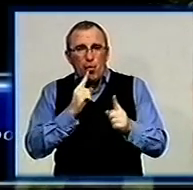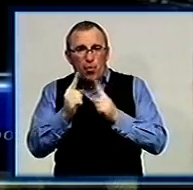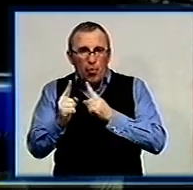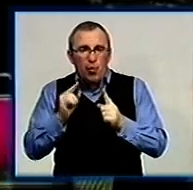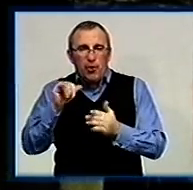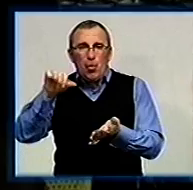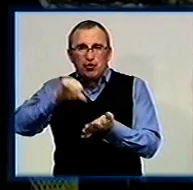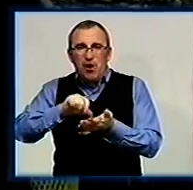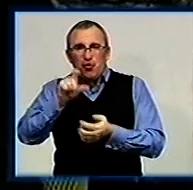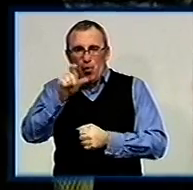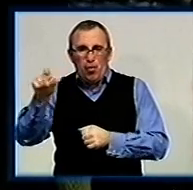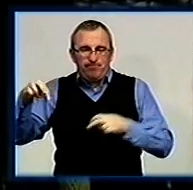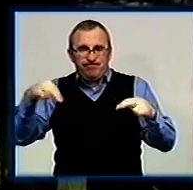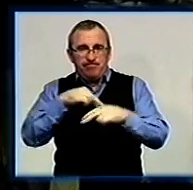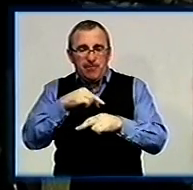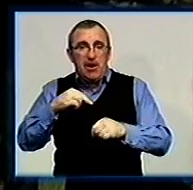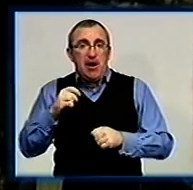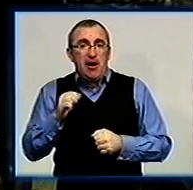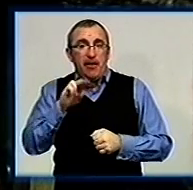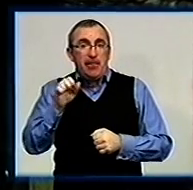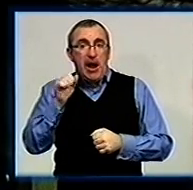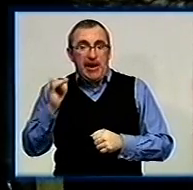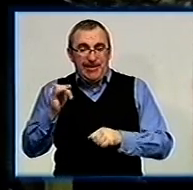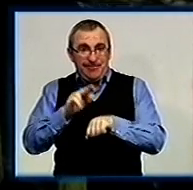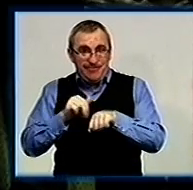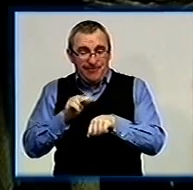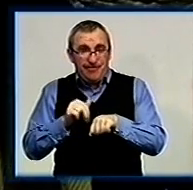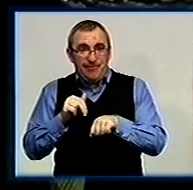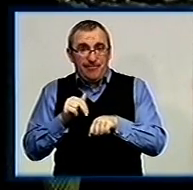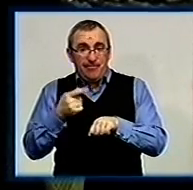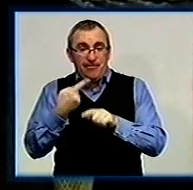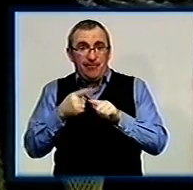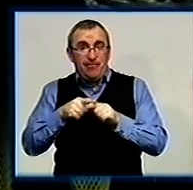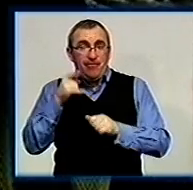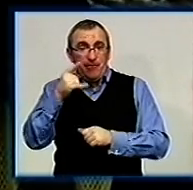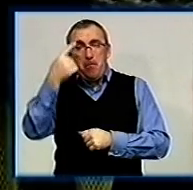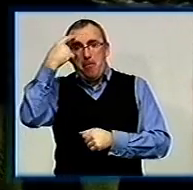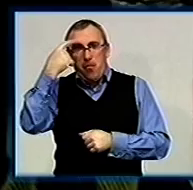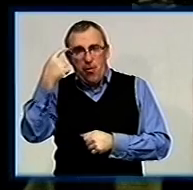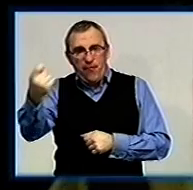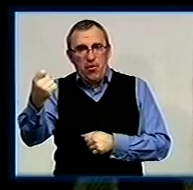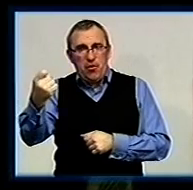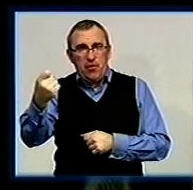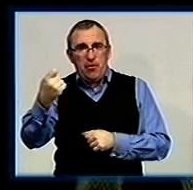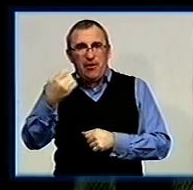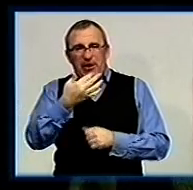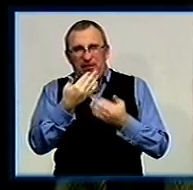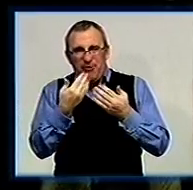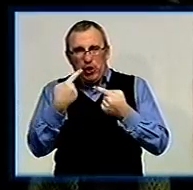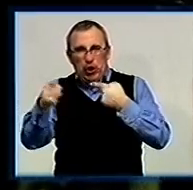дорожнього руху. Екіпаж даївців, який переслідував даний автомобіль, повідомив про це іншим